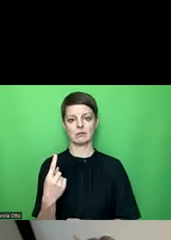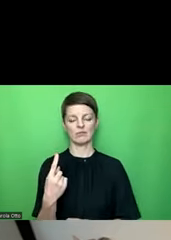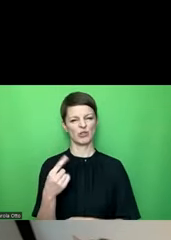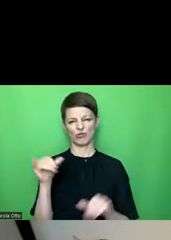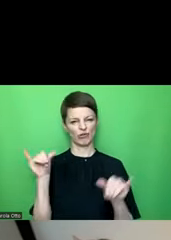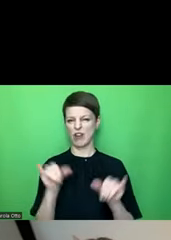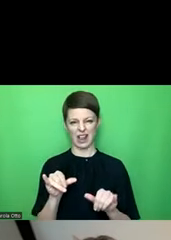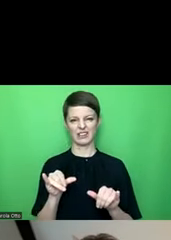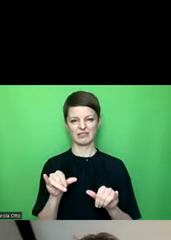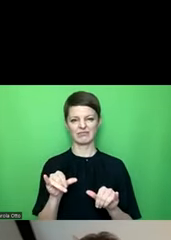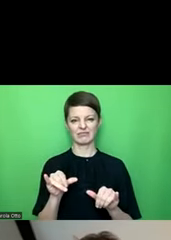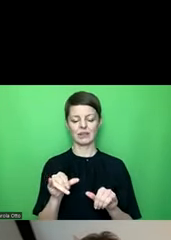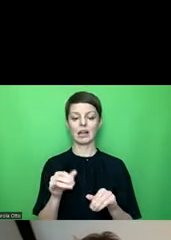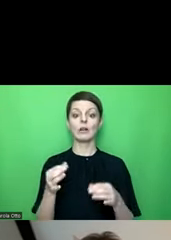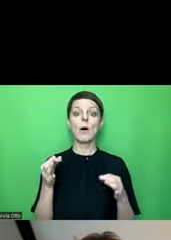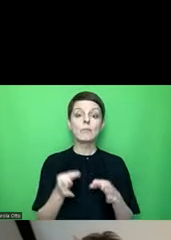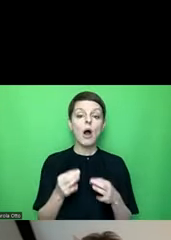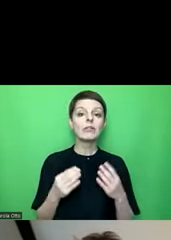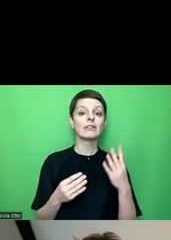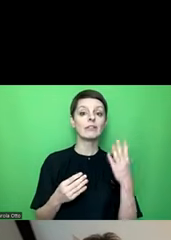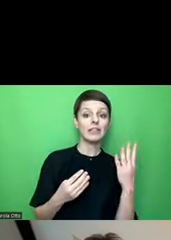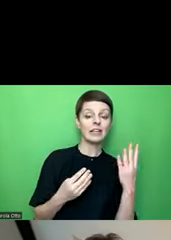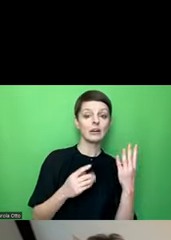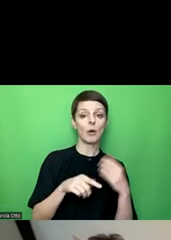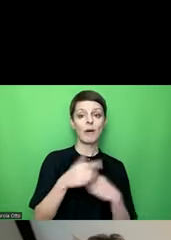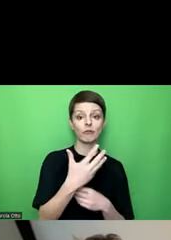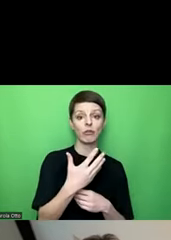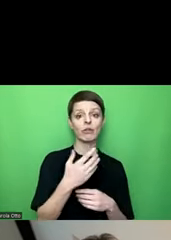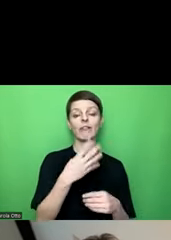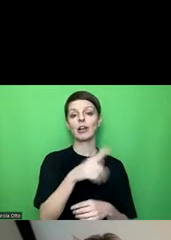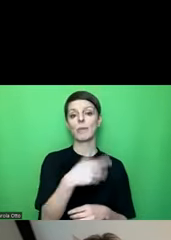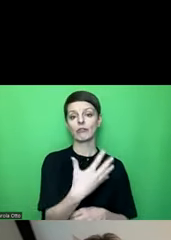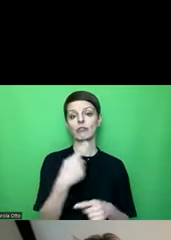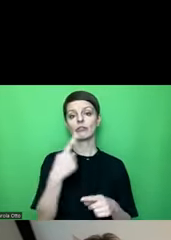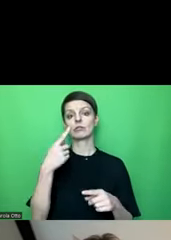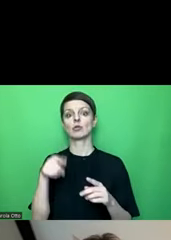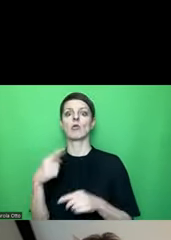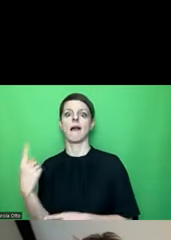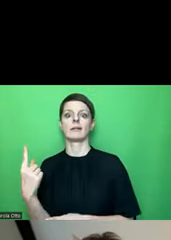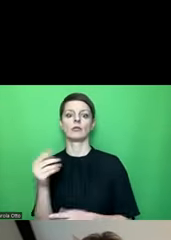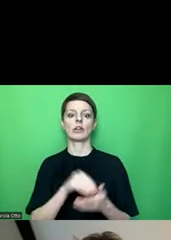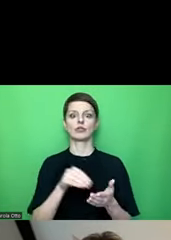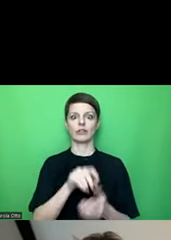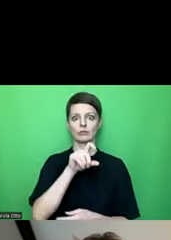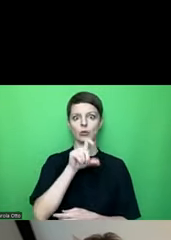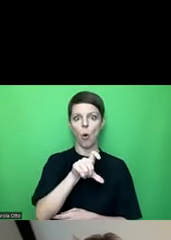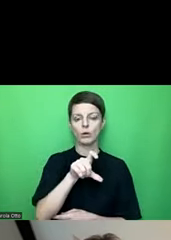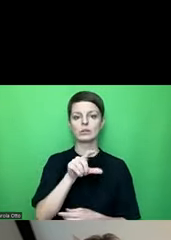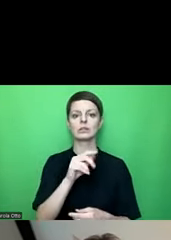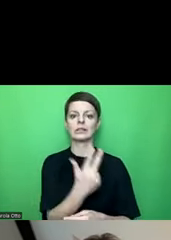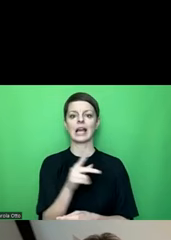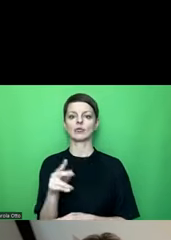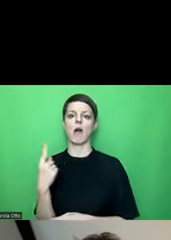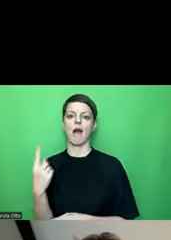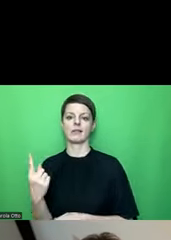schlecht. Ich bräuchte normalerweise 4,5 zu 1 oder wenn es eine große Schrift ist, 3 zu 1 mindestens.